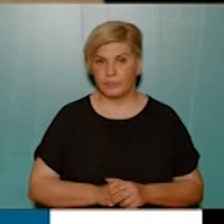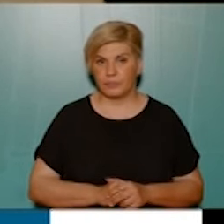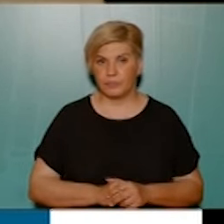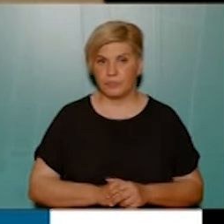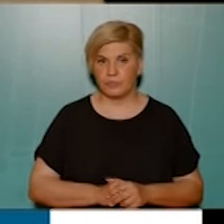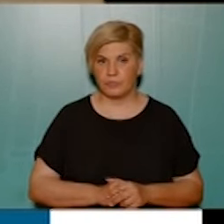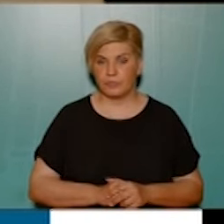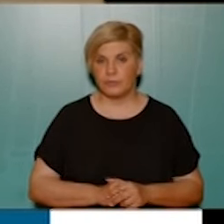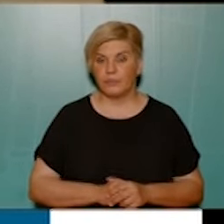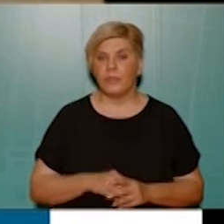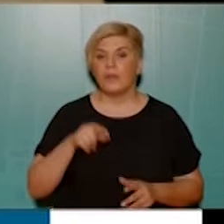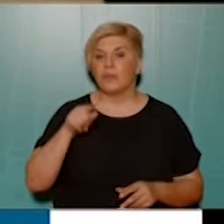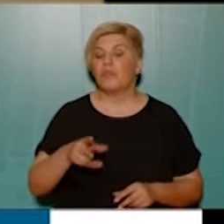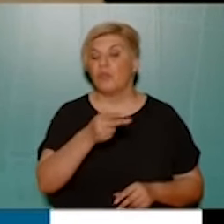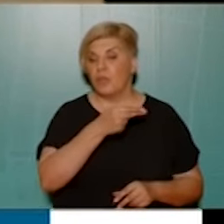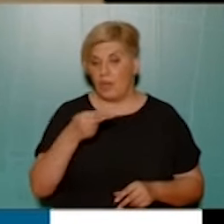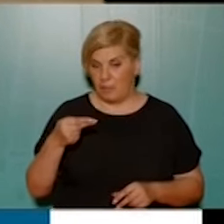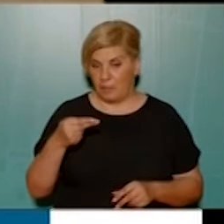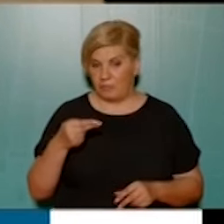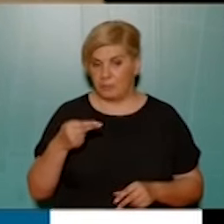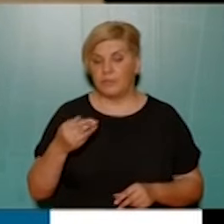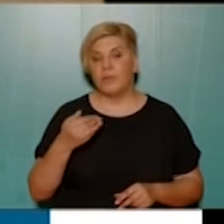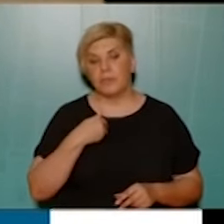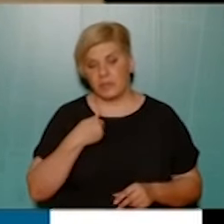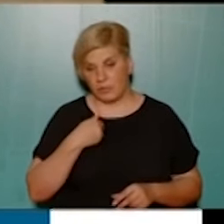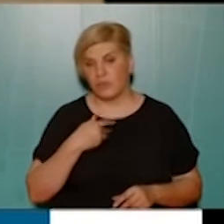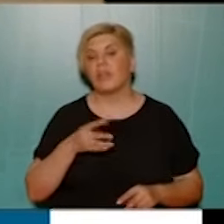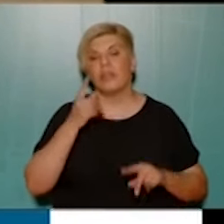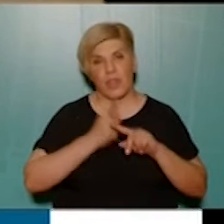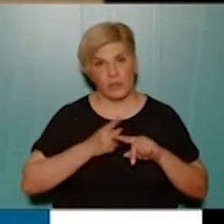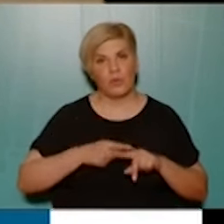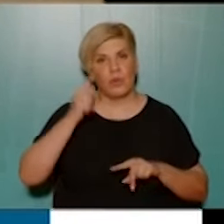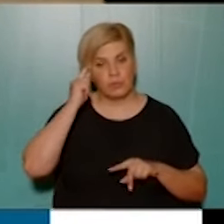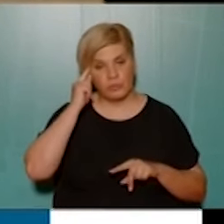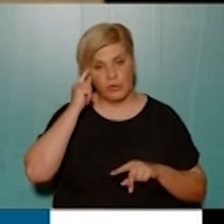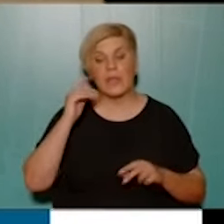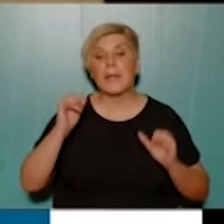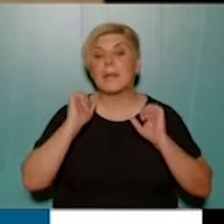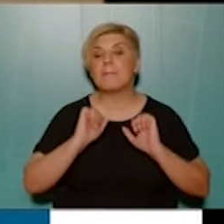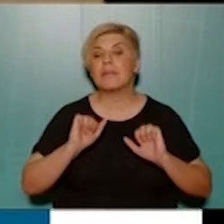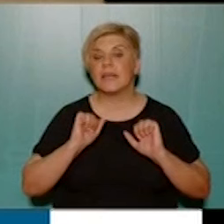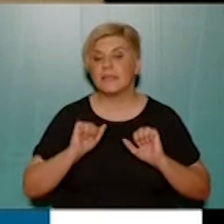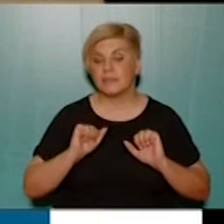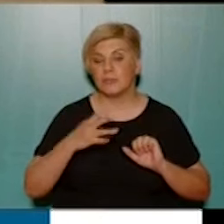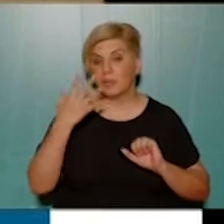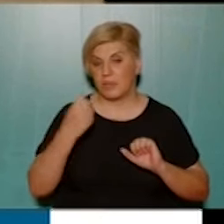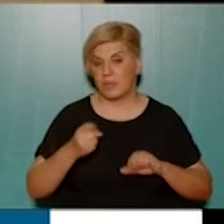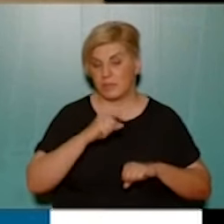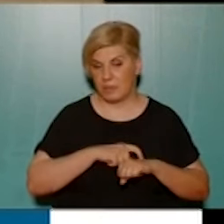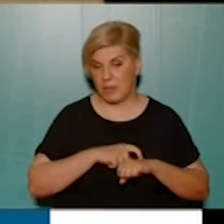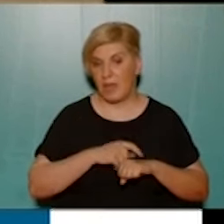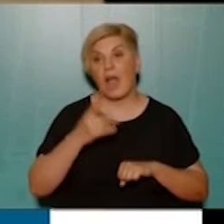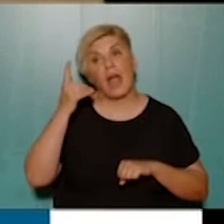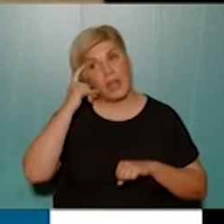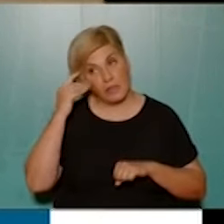Με αυτή την έννοια, εμείς, εντάξει, και είναι θετικό νομίζω ότι η πίεση αυτή τώρα, σήμερα, αν